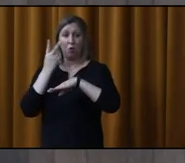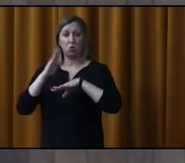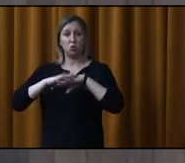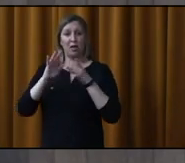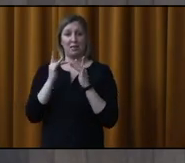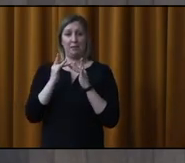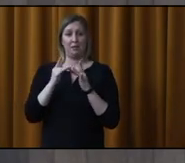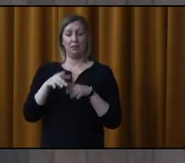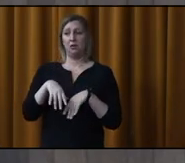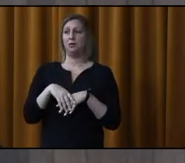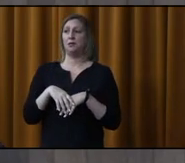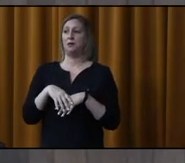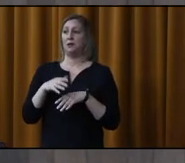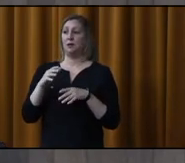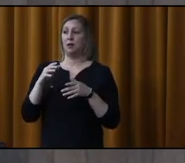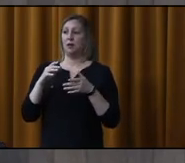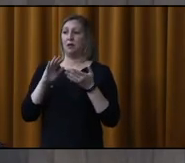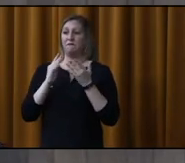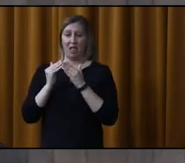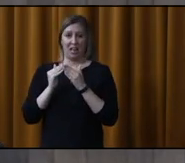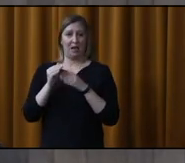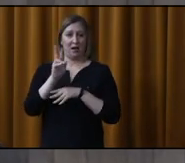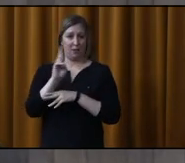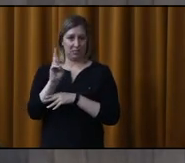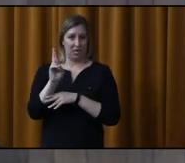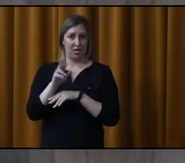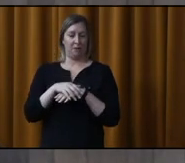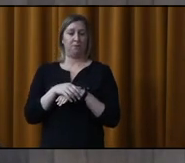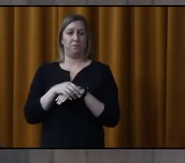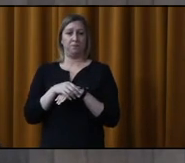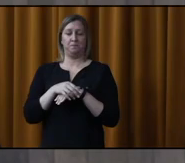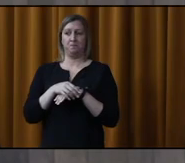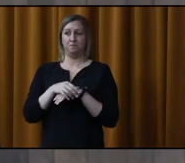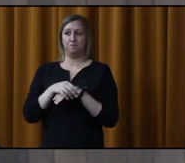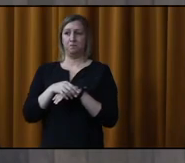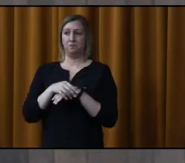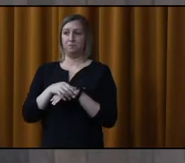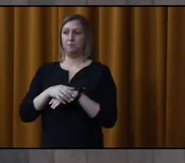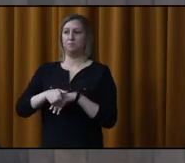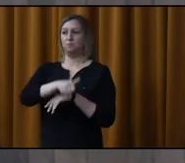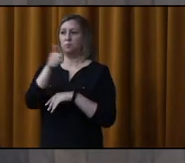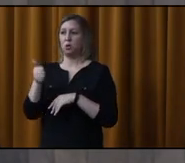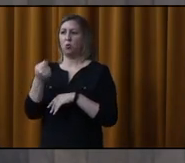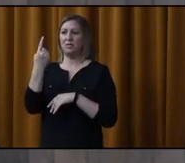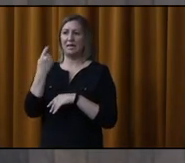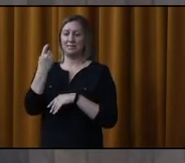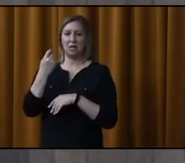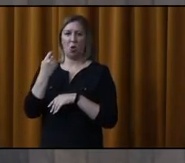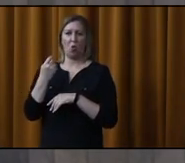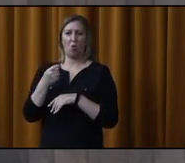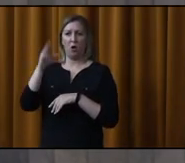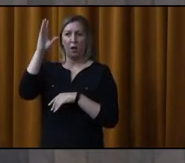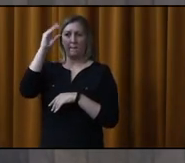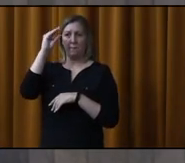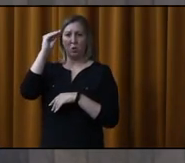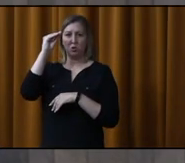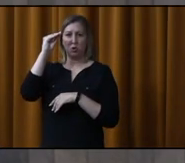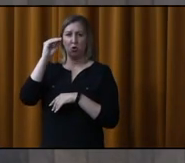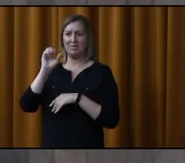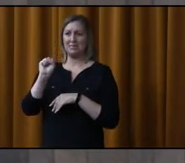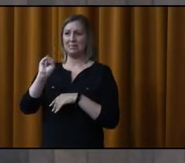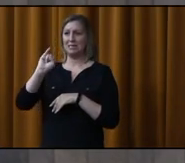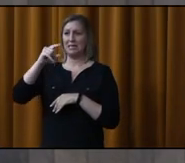de la CMM et de la municipalité de la MRC. J'espère que ça a répondu à votre question. Prochaine question de M. Singer.